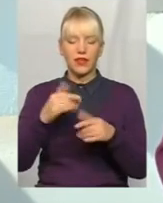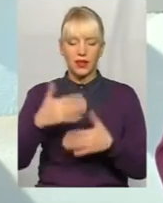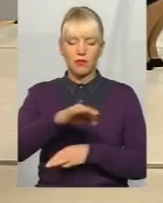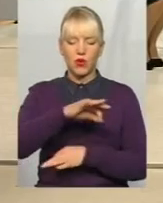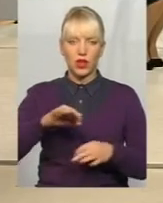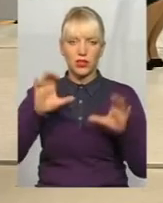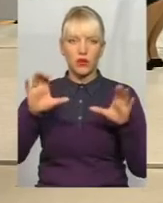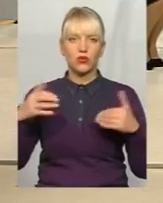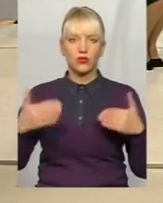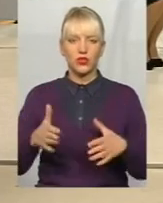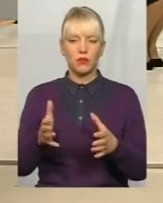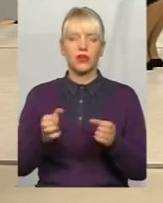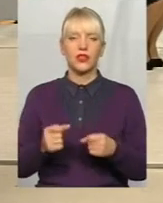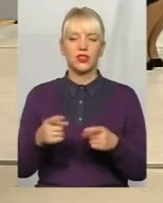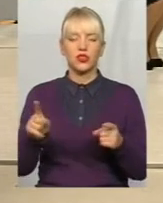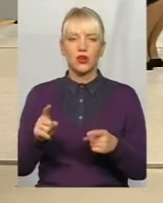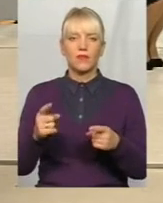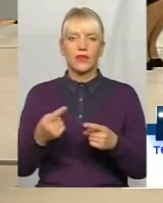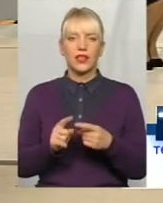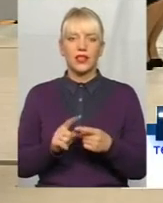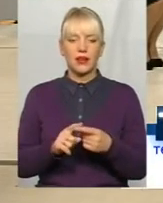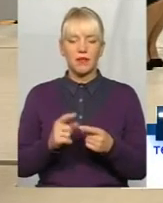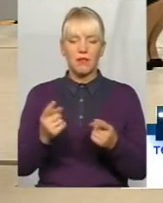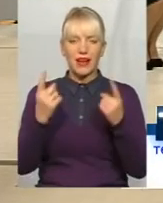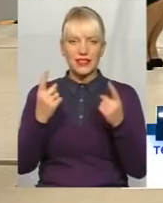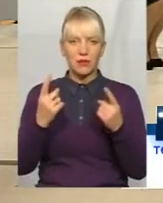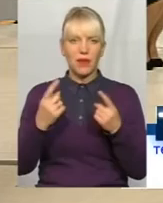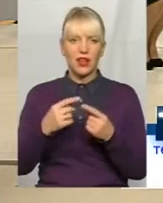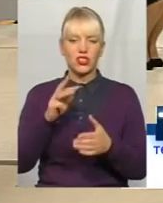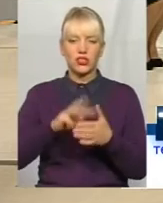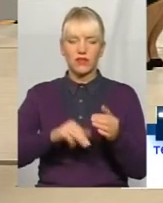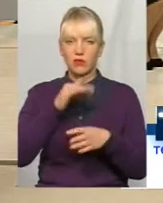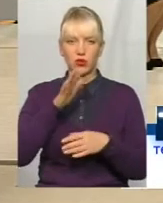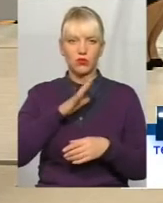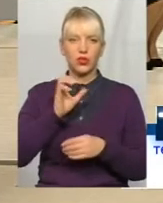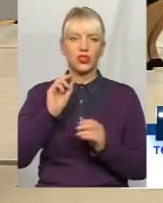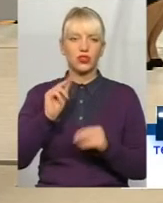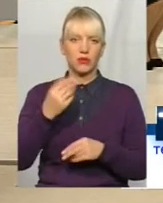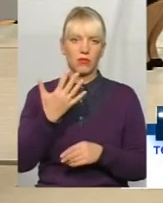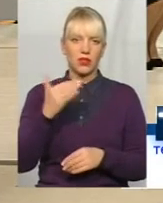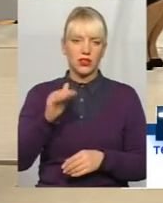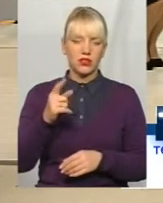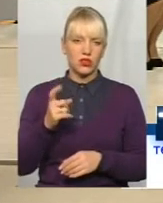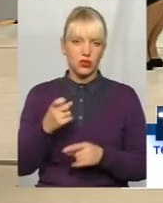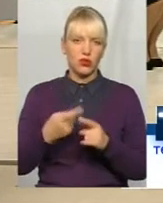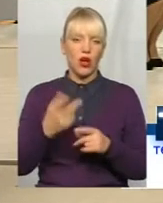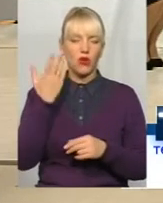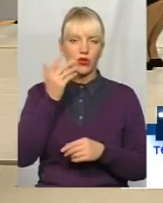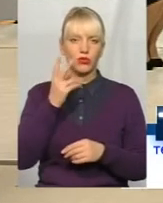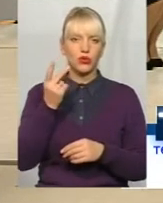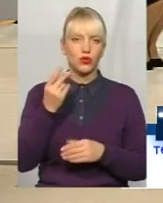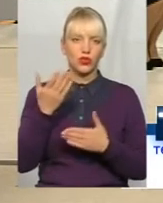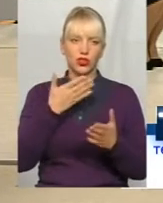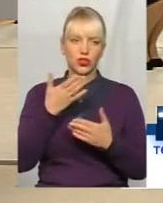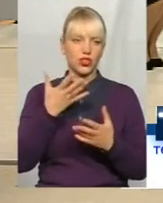прийнятий, що максимальні штрафи до таких громадян, підприємців можуть примінятися не більше, 5100. Але коли буде другое читання, нам ще не відомо. Тому